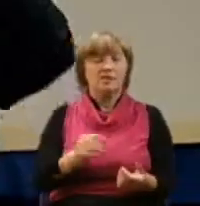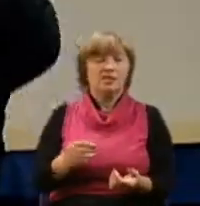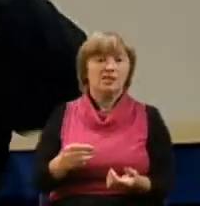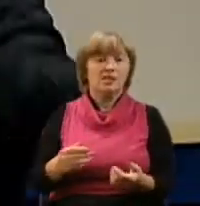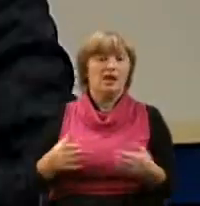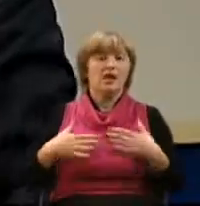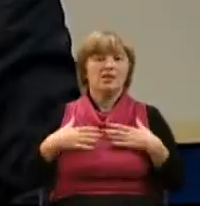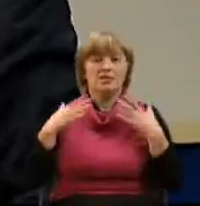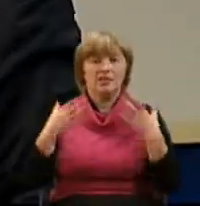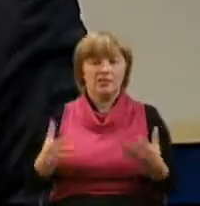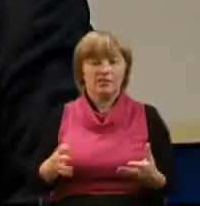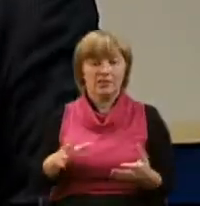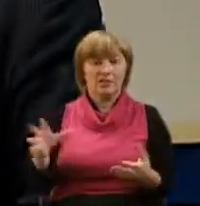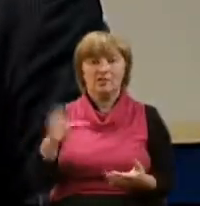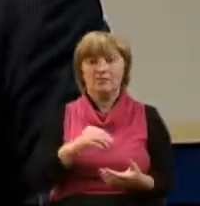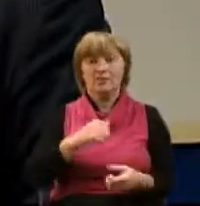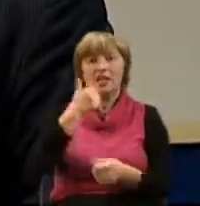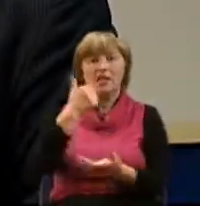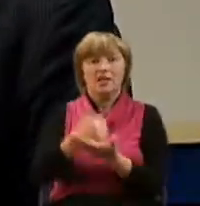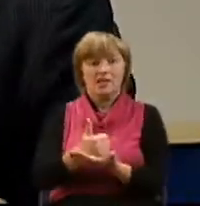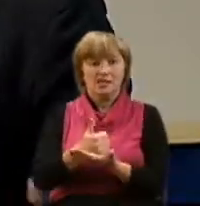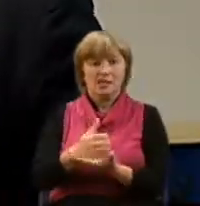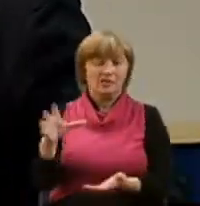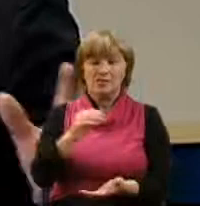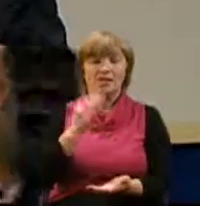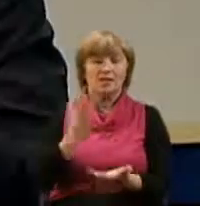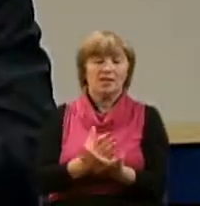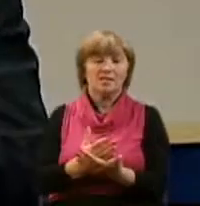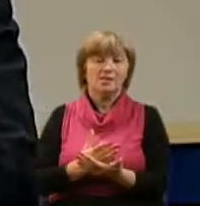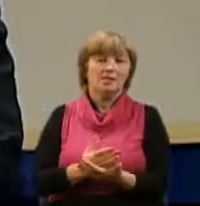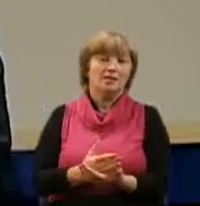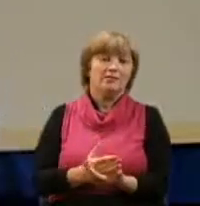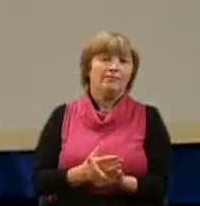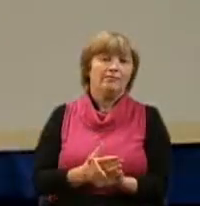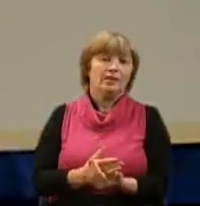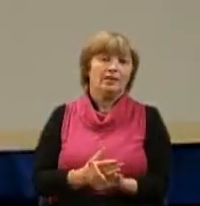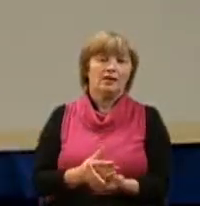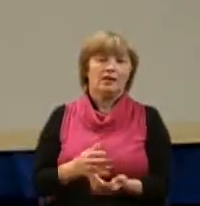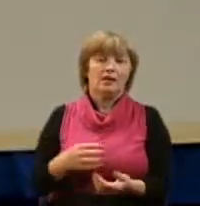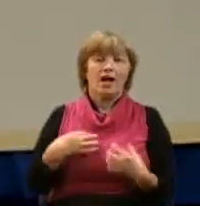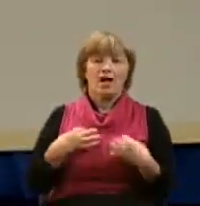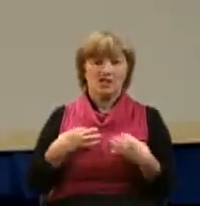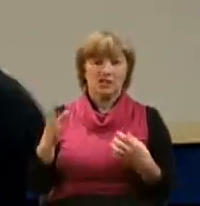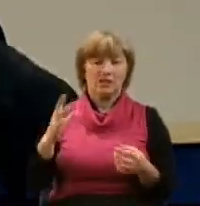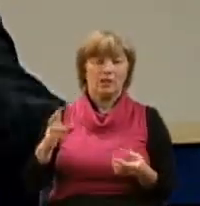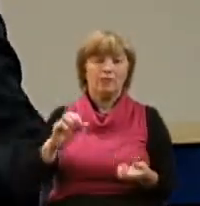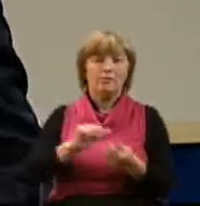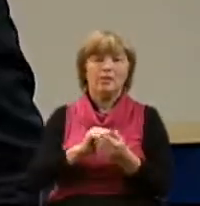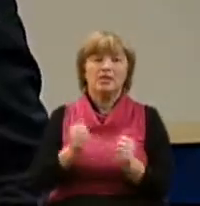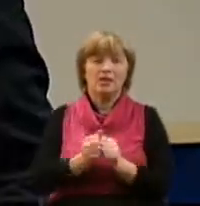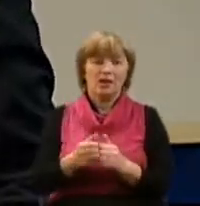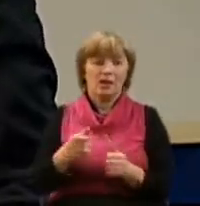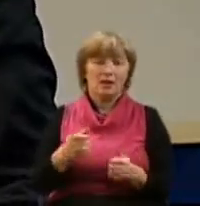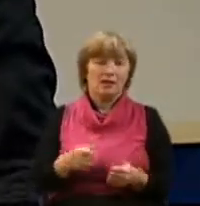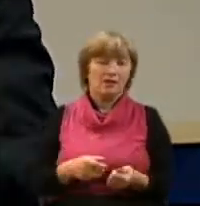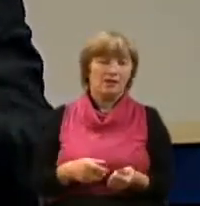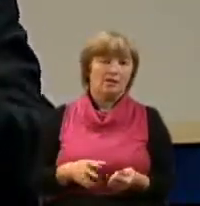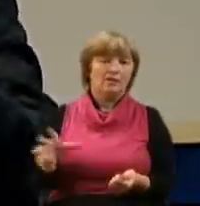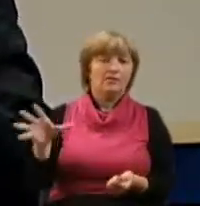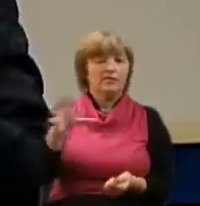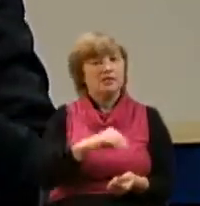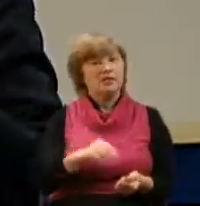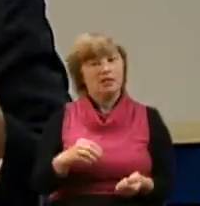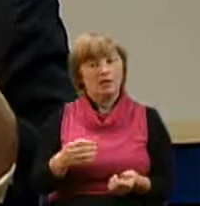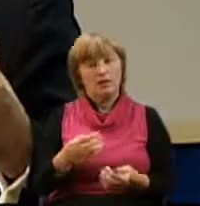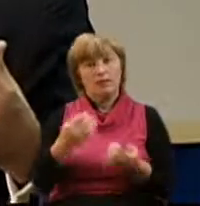прирожденные лидеры, не все мы обладаем вот этими качествами, которые были у Петра, которые были у него, наверное, с рождения, но все